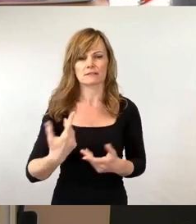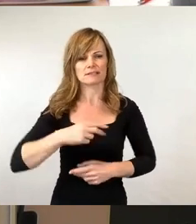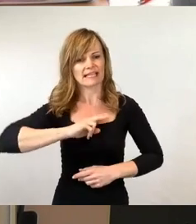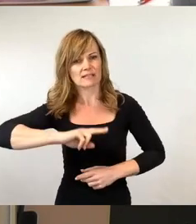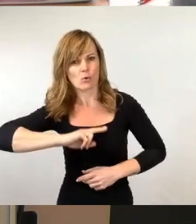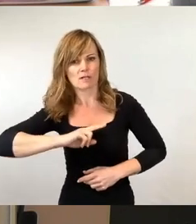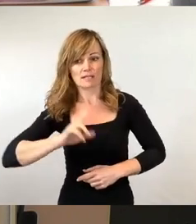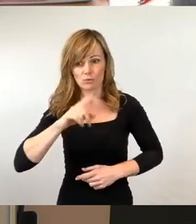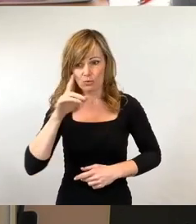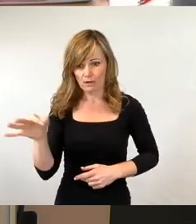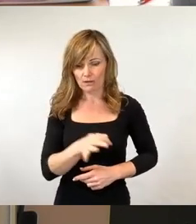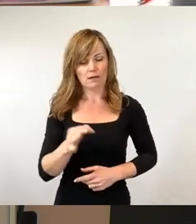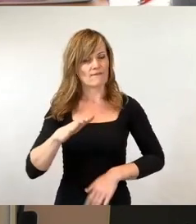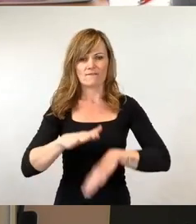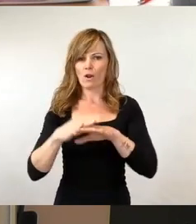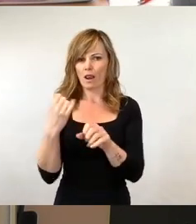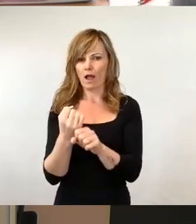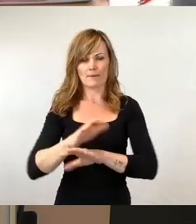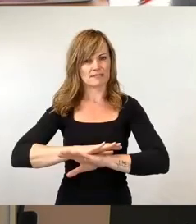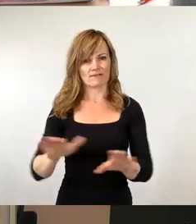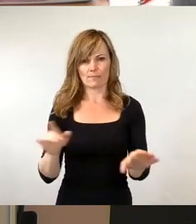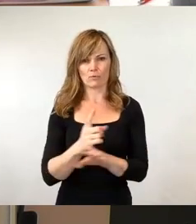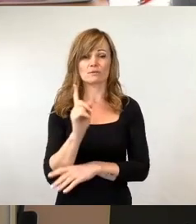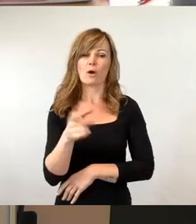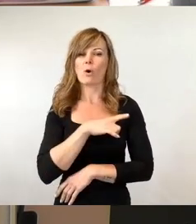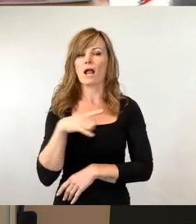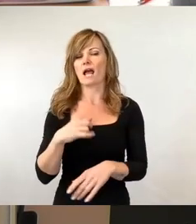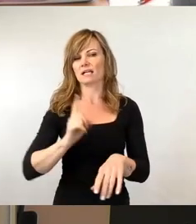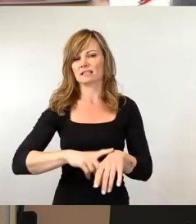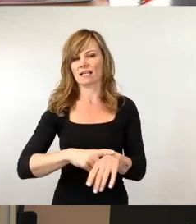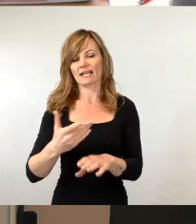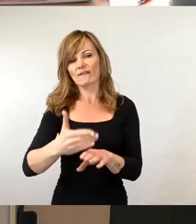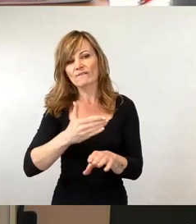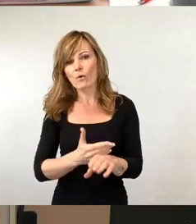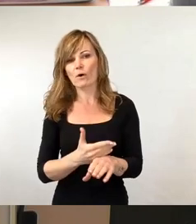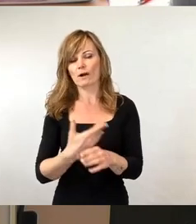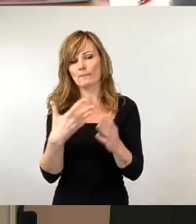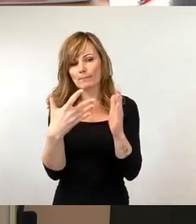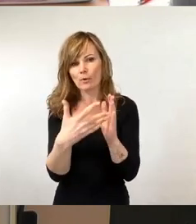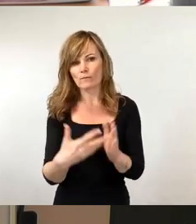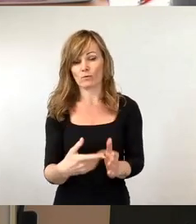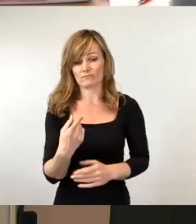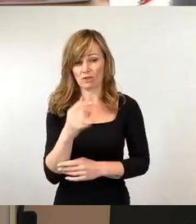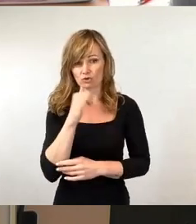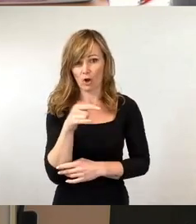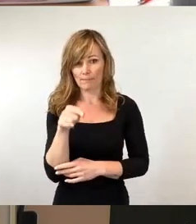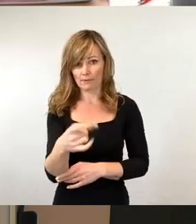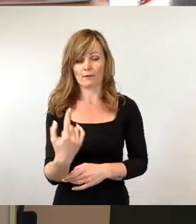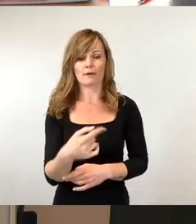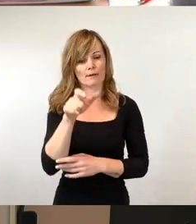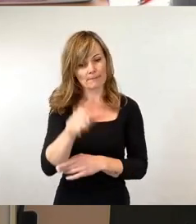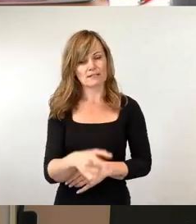und es gab natürlich auch lange Zeit die Vorrangprüfung, ob für den Job, wo sich ein geflüchteter Mensch drauf beworben hat,